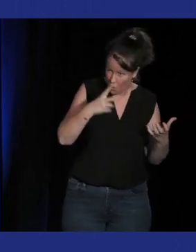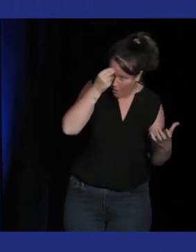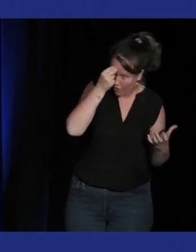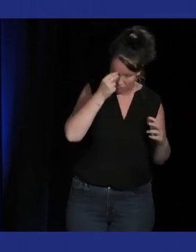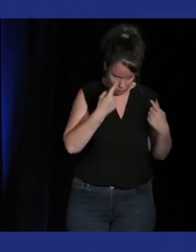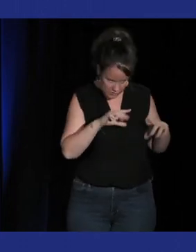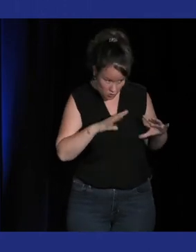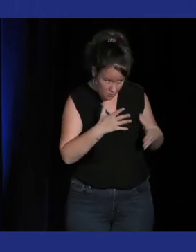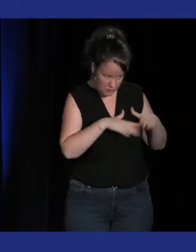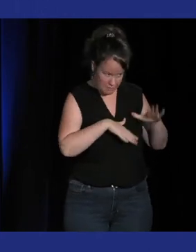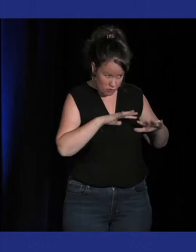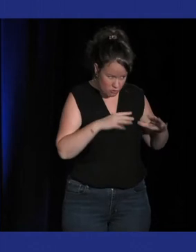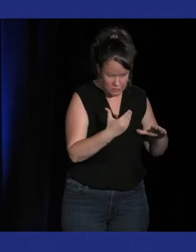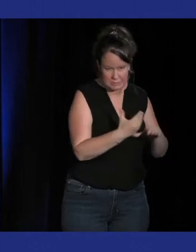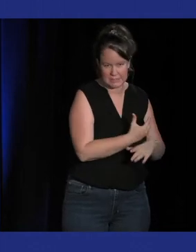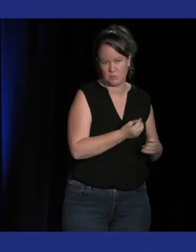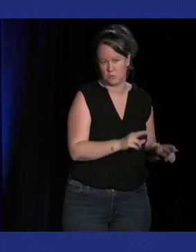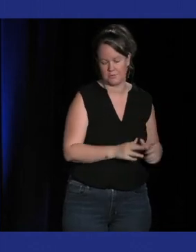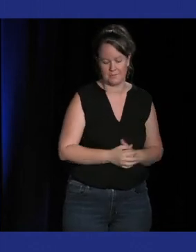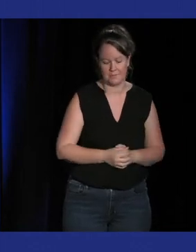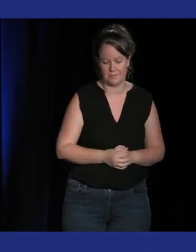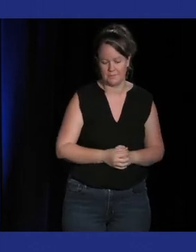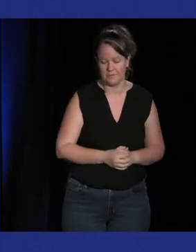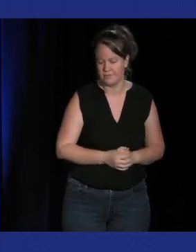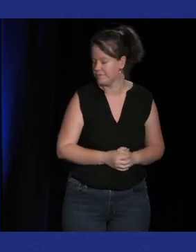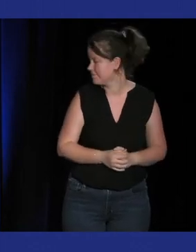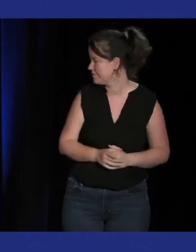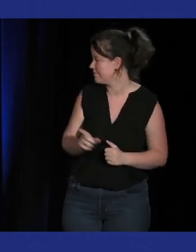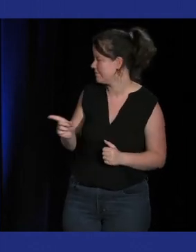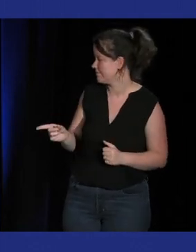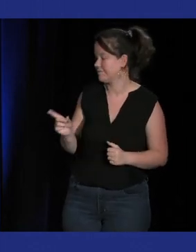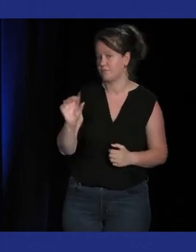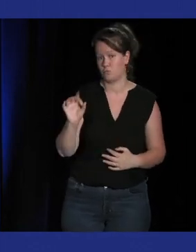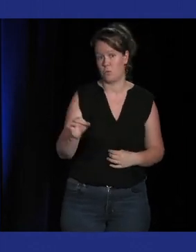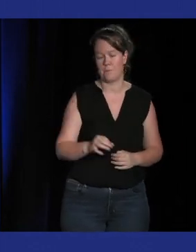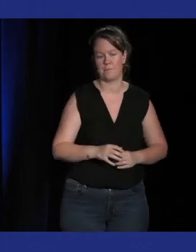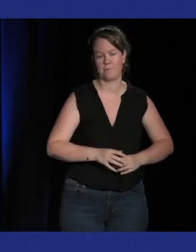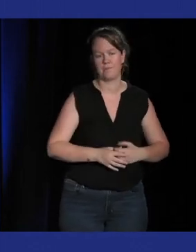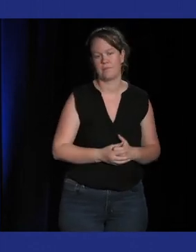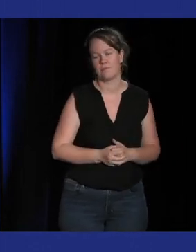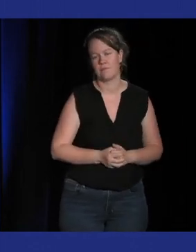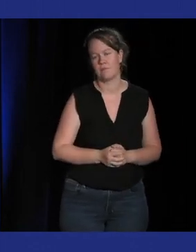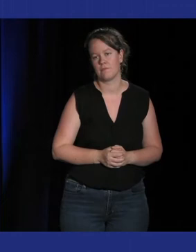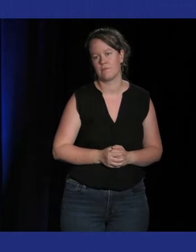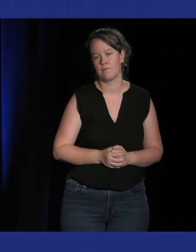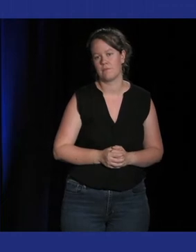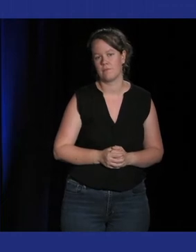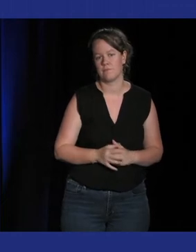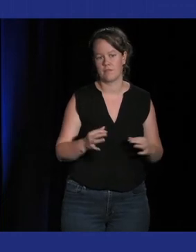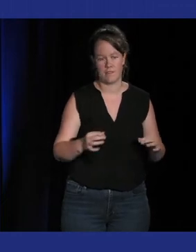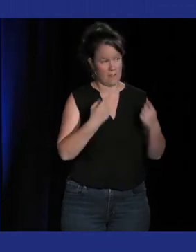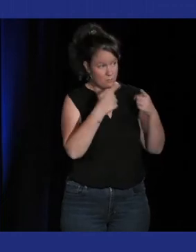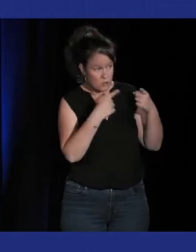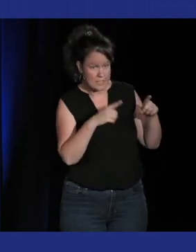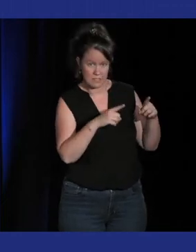cette démarche là et justement t'en parles très bien c'est que ce côté vraiment de compréhension et d'intégration de la musique dans